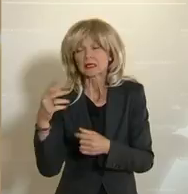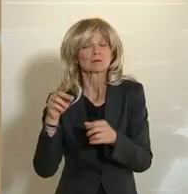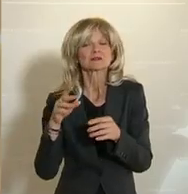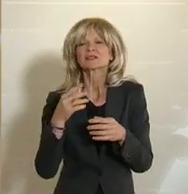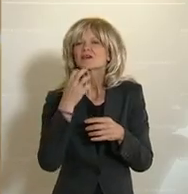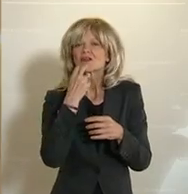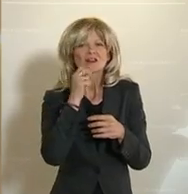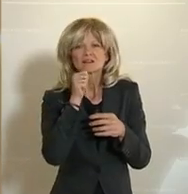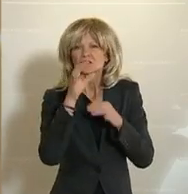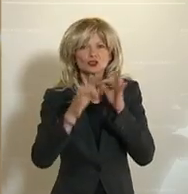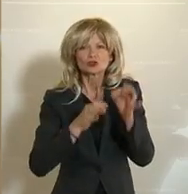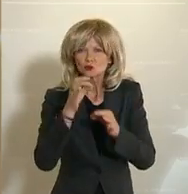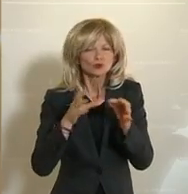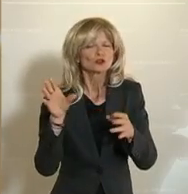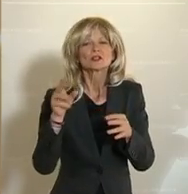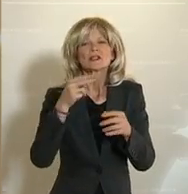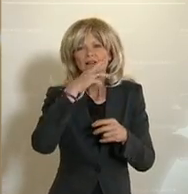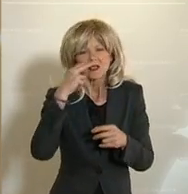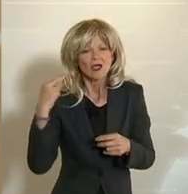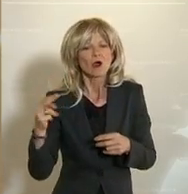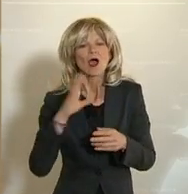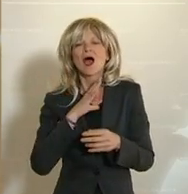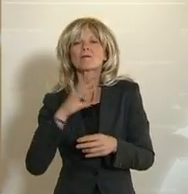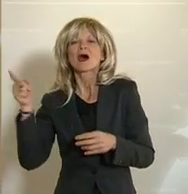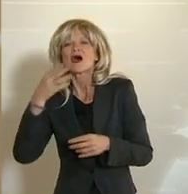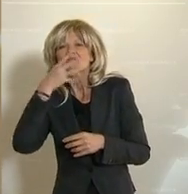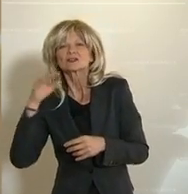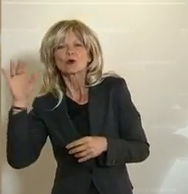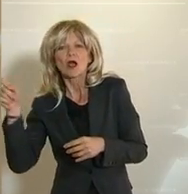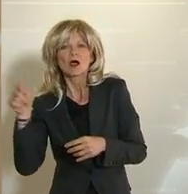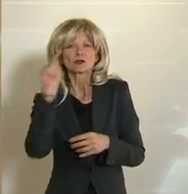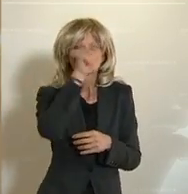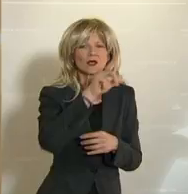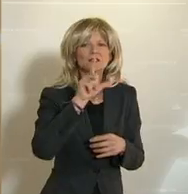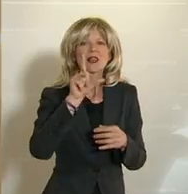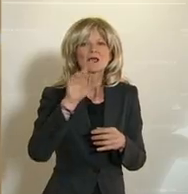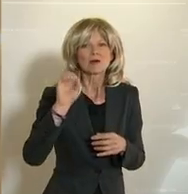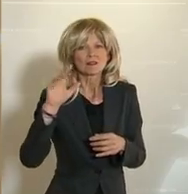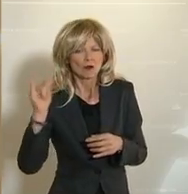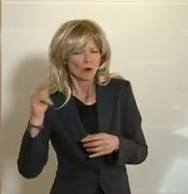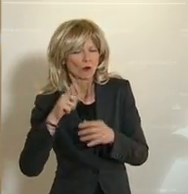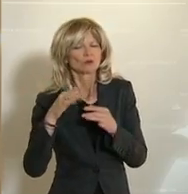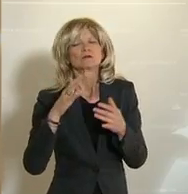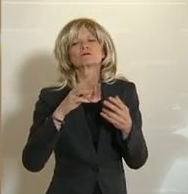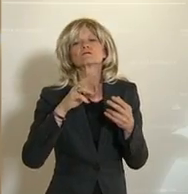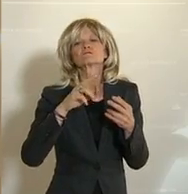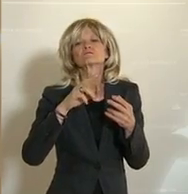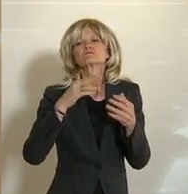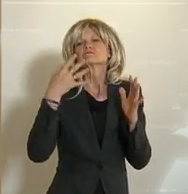wollen. So gesehen kontrolliert die Hispola im Libanon, wo die politischen Verhältnisse sehr